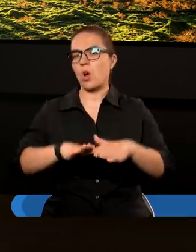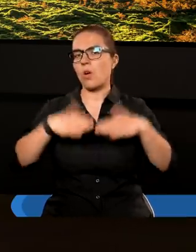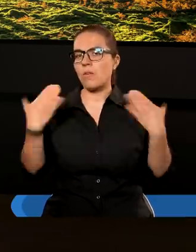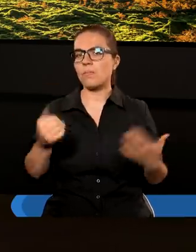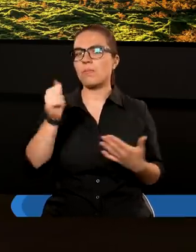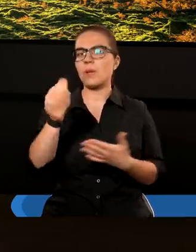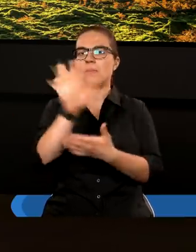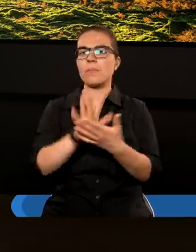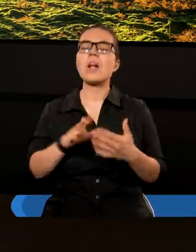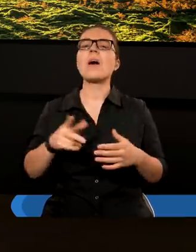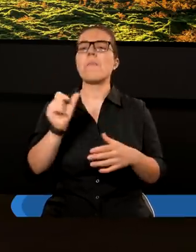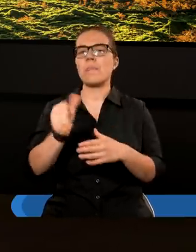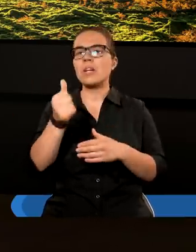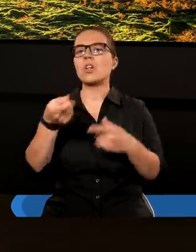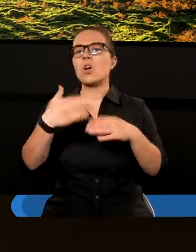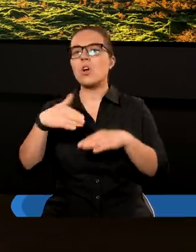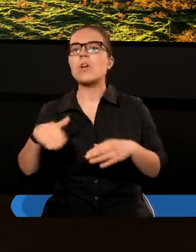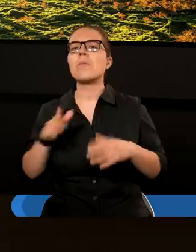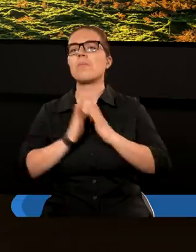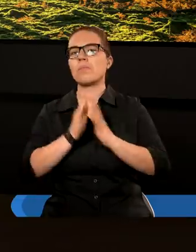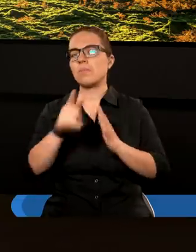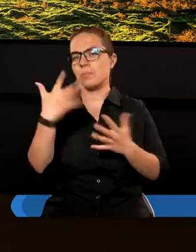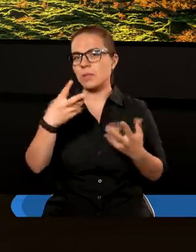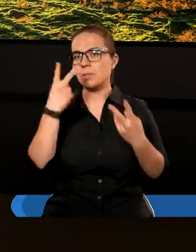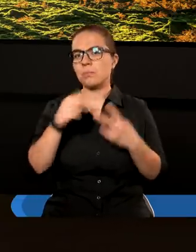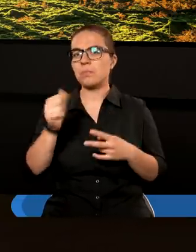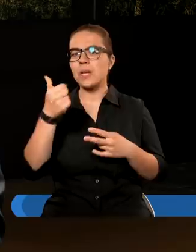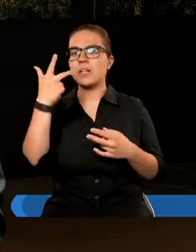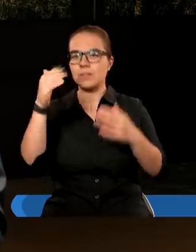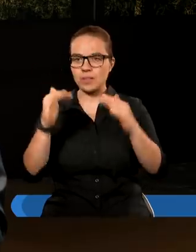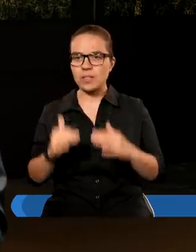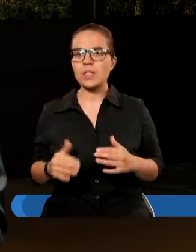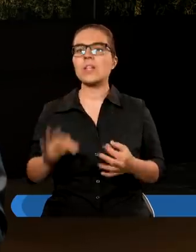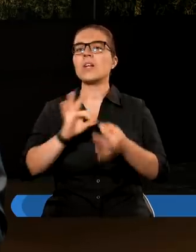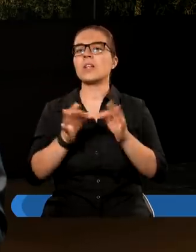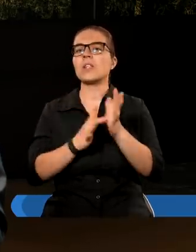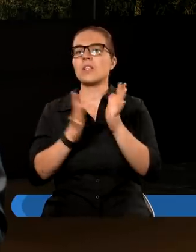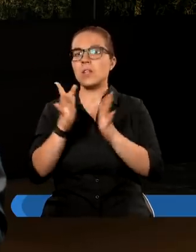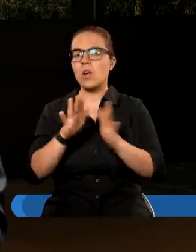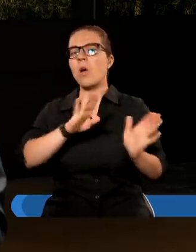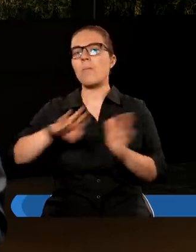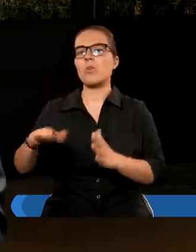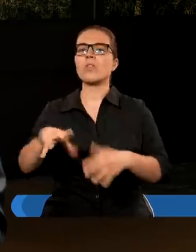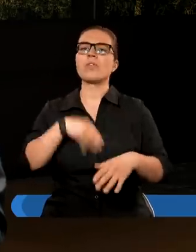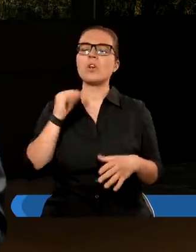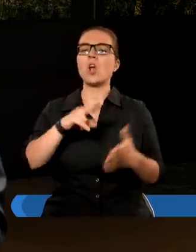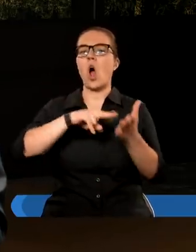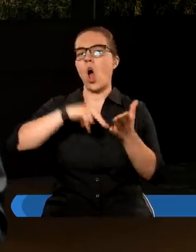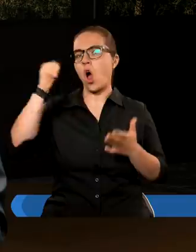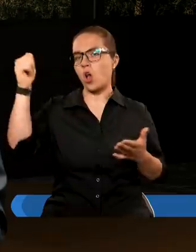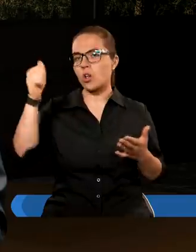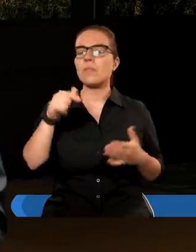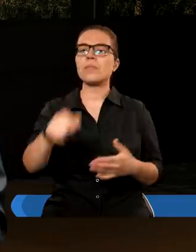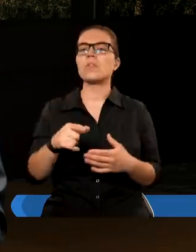wersety tego 24 rozdziału, zechciejmy przeczytać pierwsze dwa. A gdy Jezus opuszczał świątynię i odchodził,